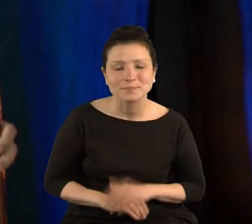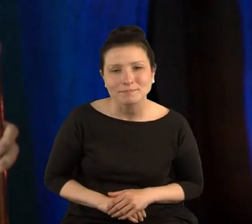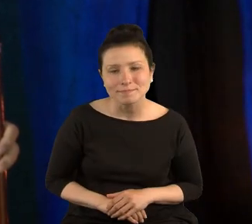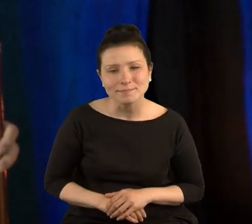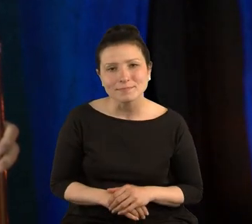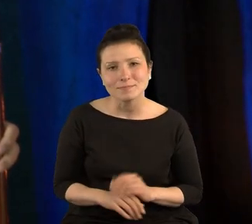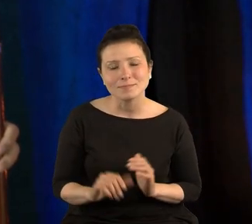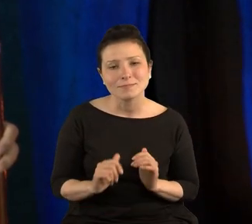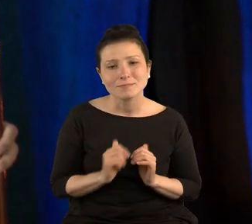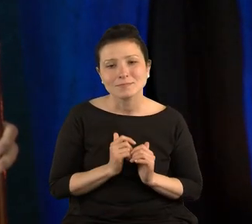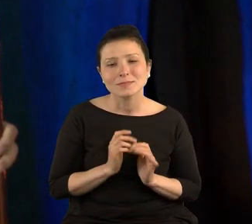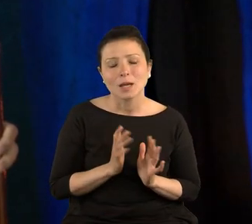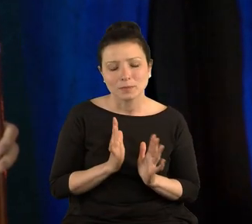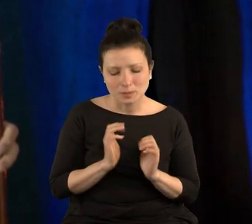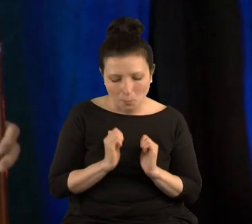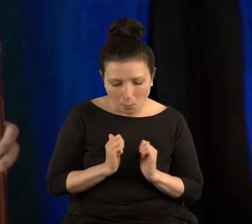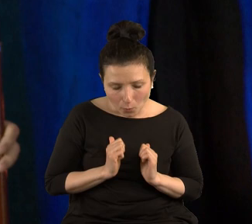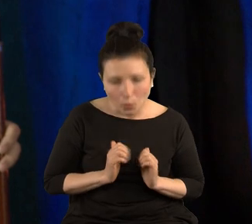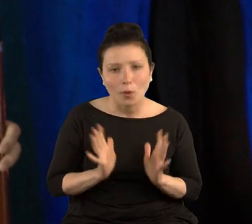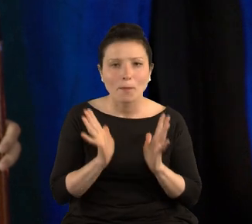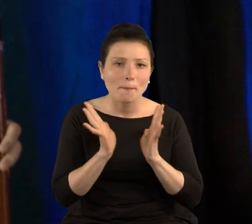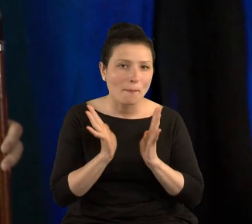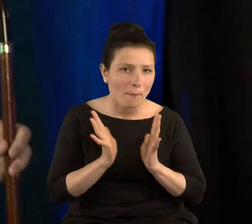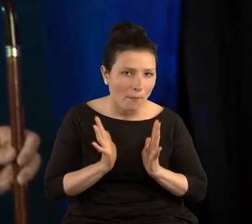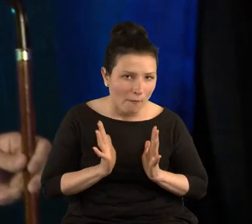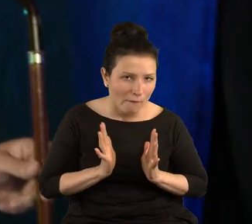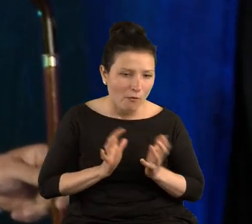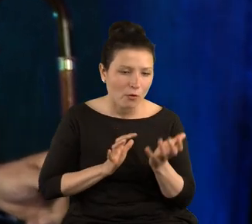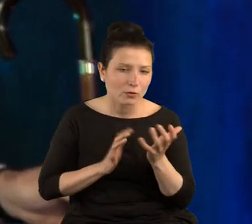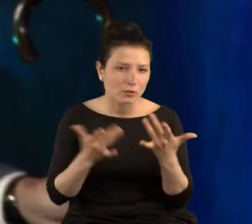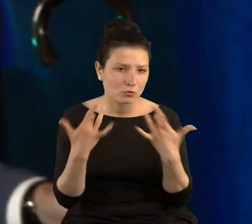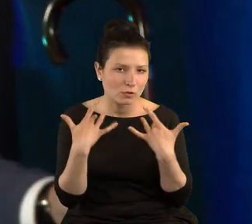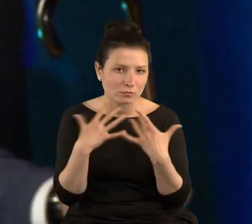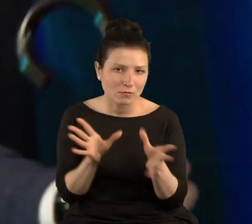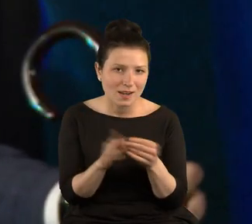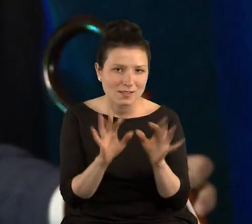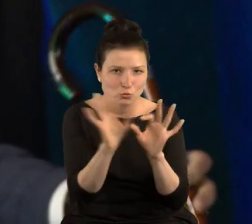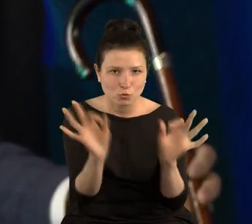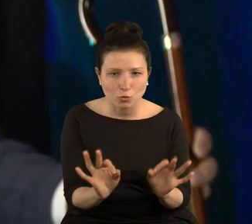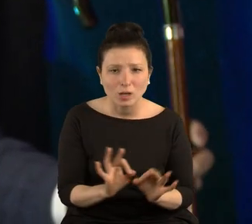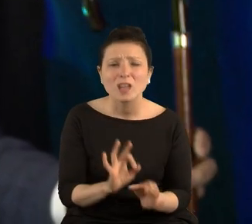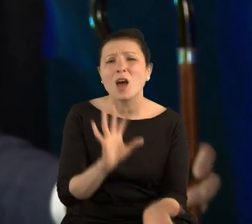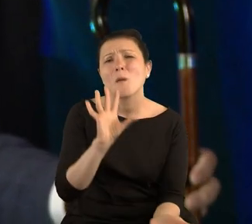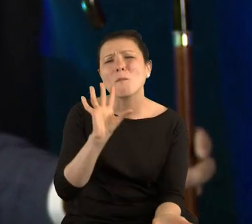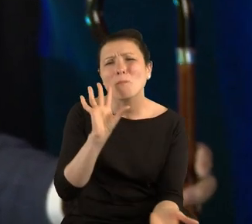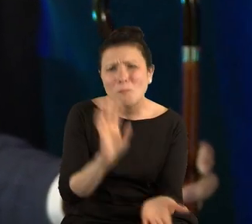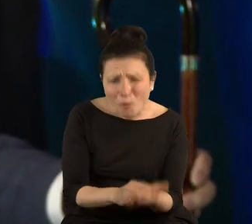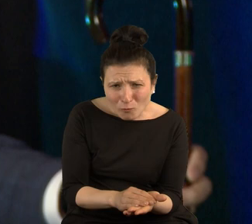na to, żeby nieśpiesznie żyć ze sztuką. Po raz setny to powiem.